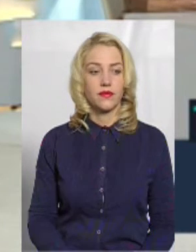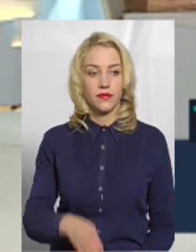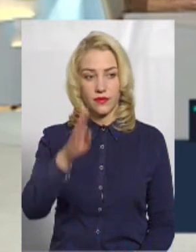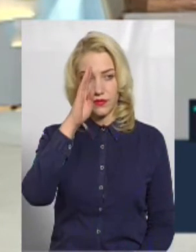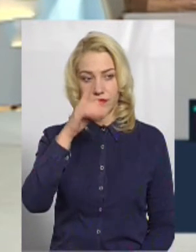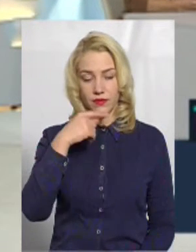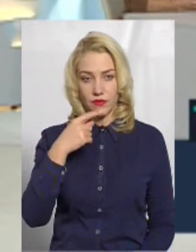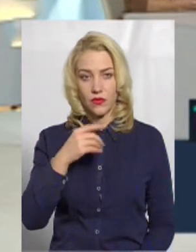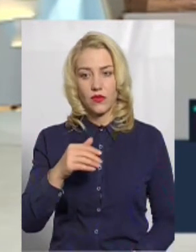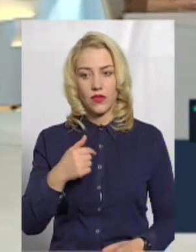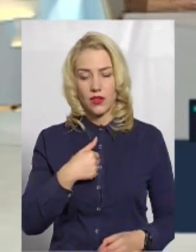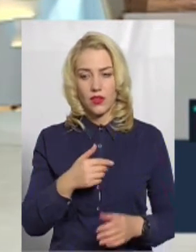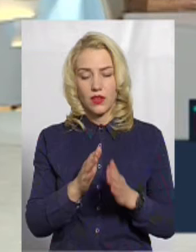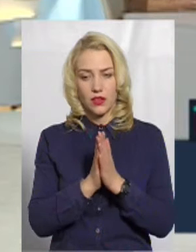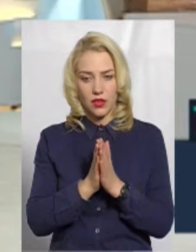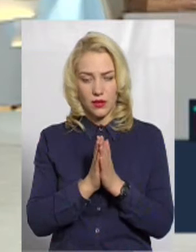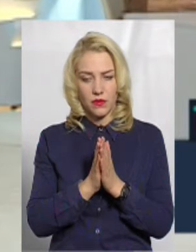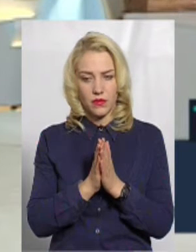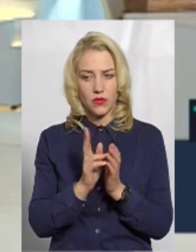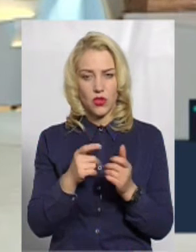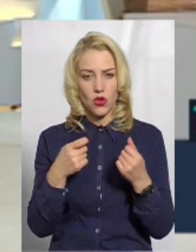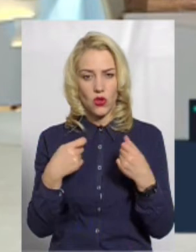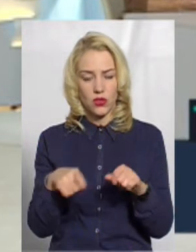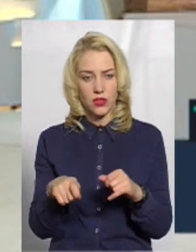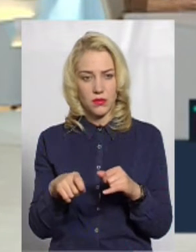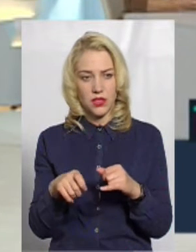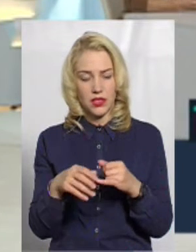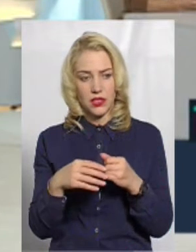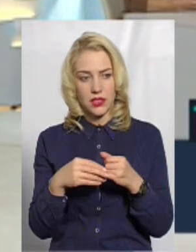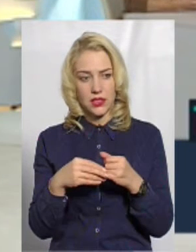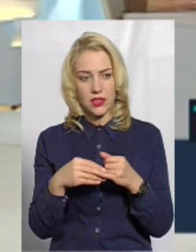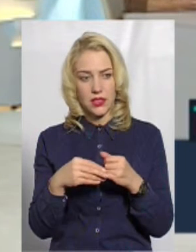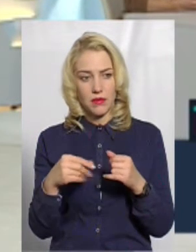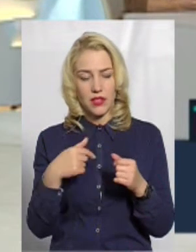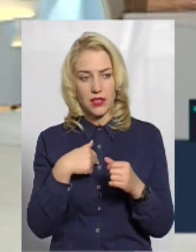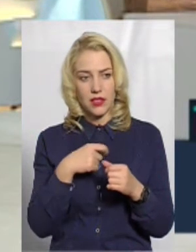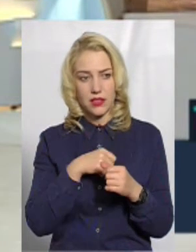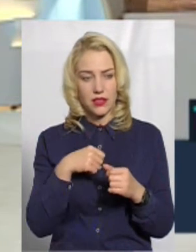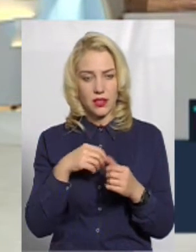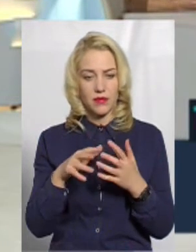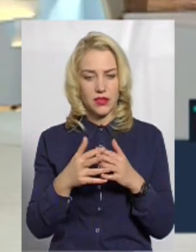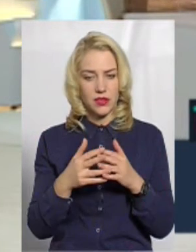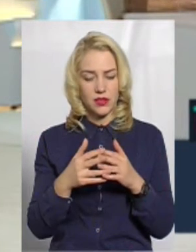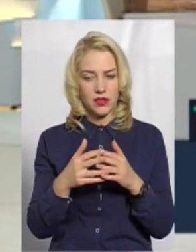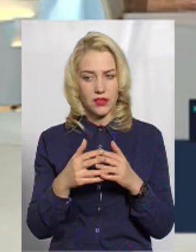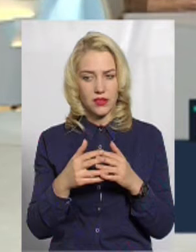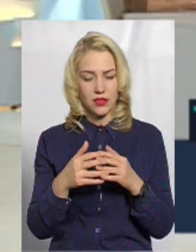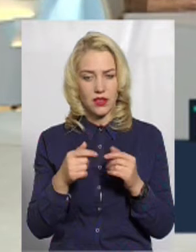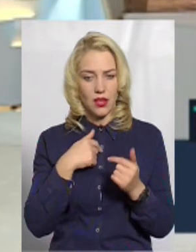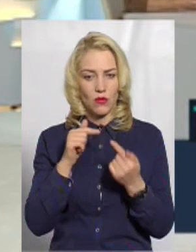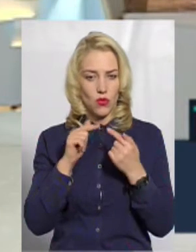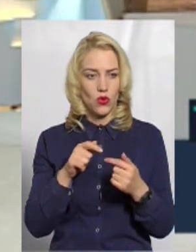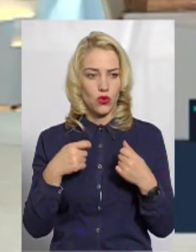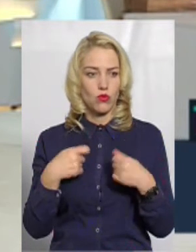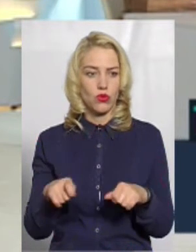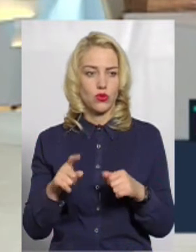я противник продажу землів, я в села. І противник продажу взагалі. Тому